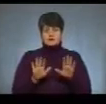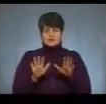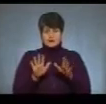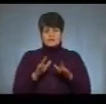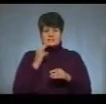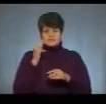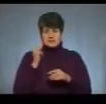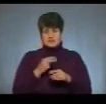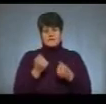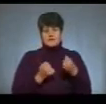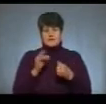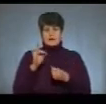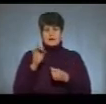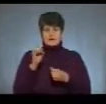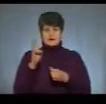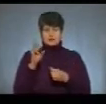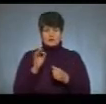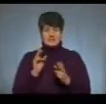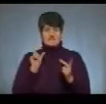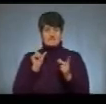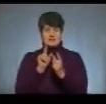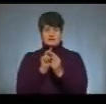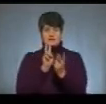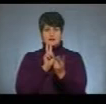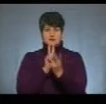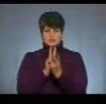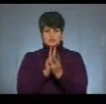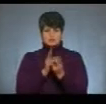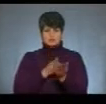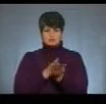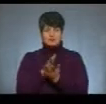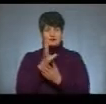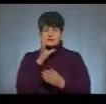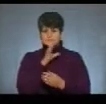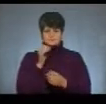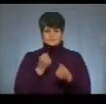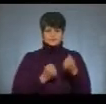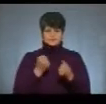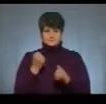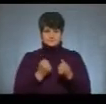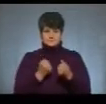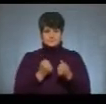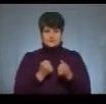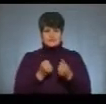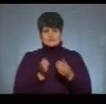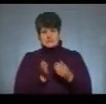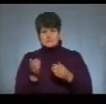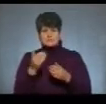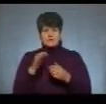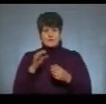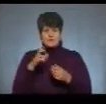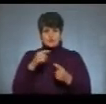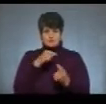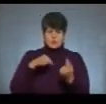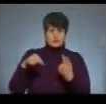звини водія «Рено» Кенгу, який виїхав на смугу зустрічного руху, не впорався з керуванням. Він зацепив обочину, його почало